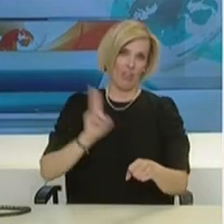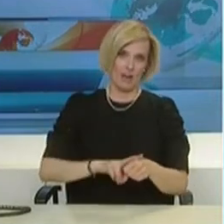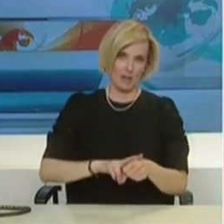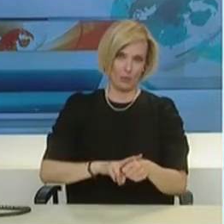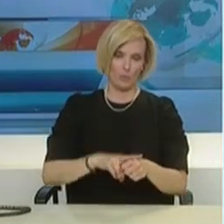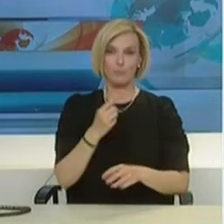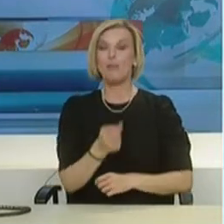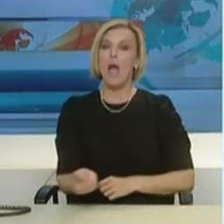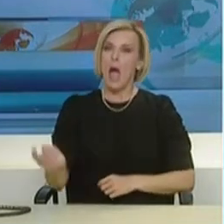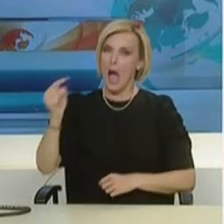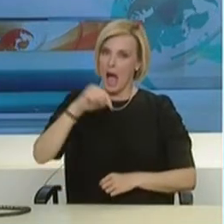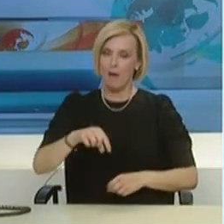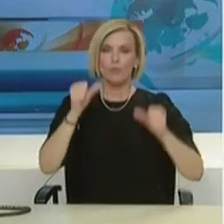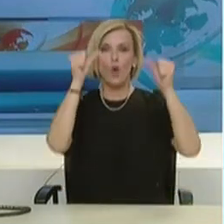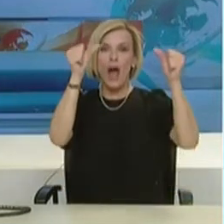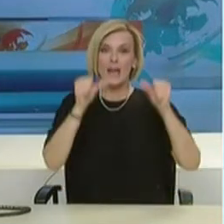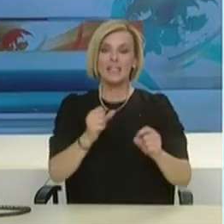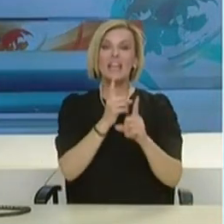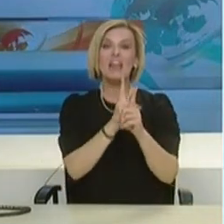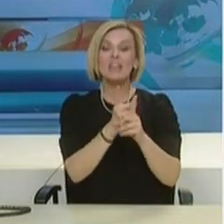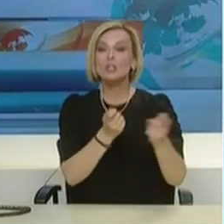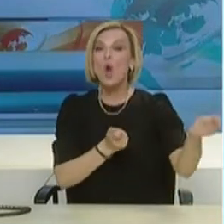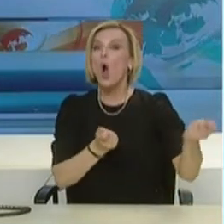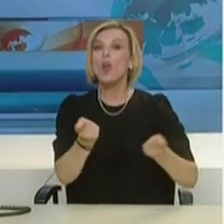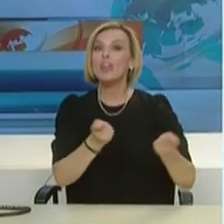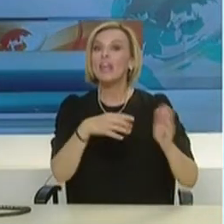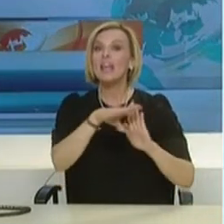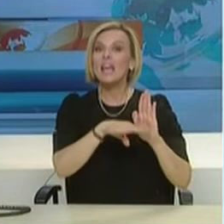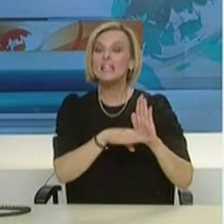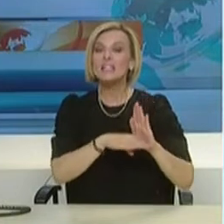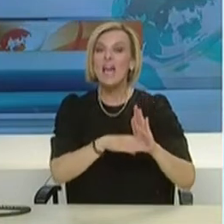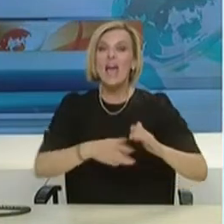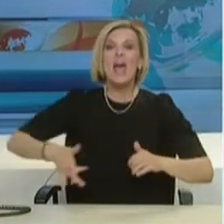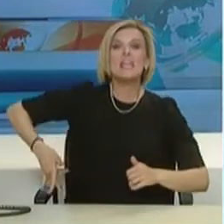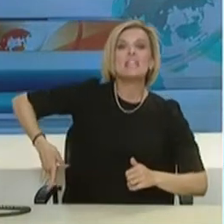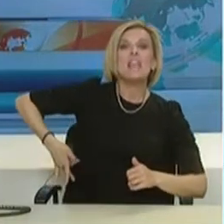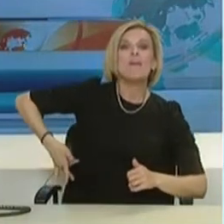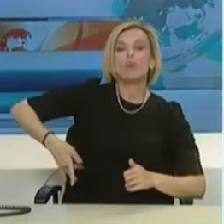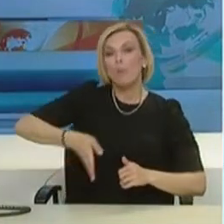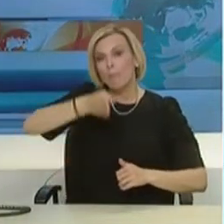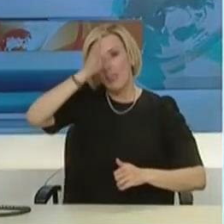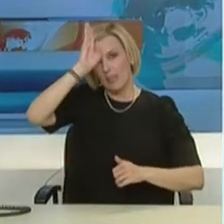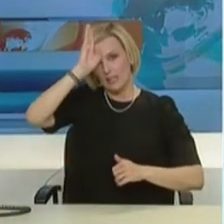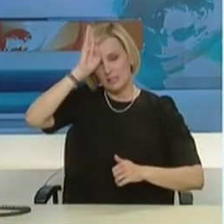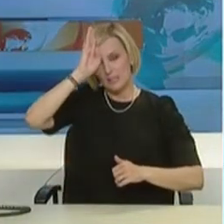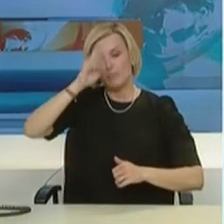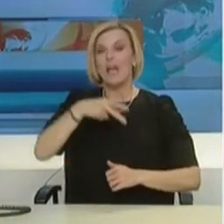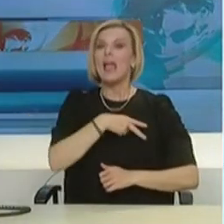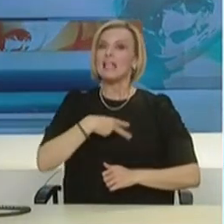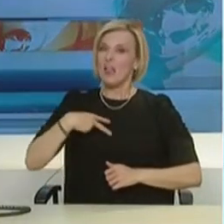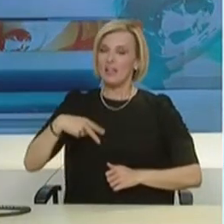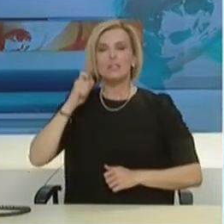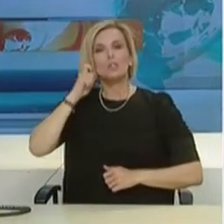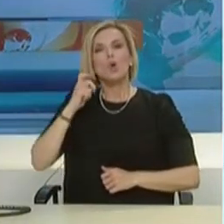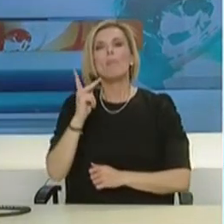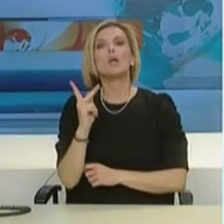Αύριο ανακοινώνται οι ειδικές οδηγίες για νευροπαθείς, οι οποίες θα εκδοθούν από τον καθηγητή κύριο Γιάννη